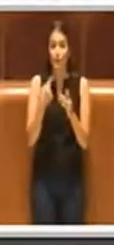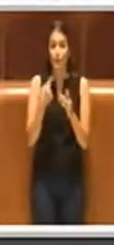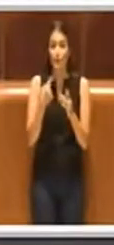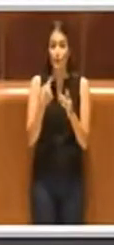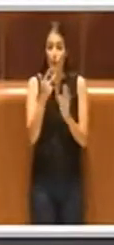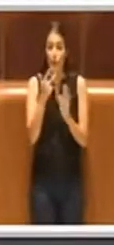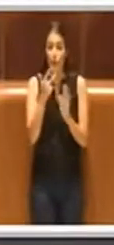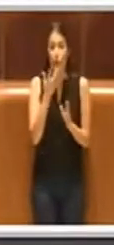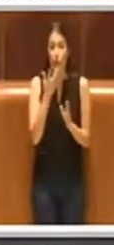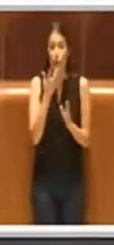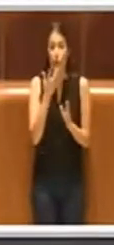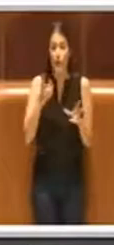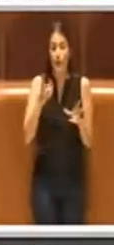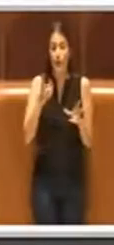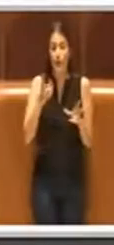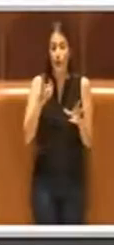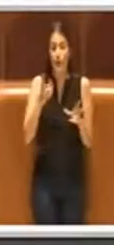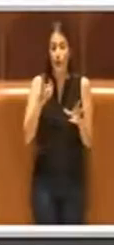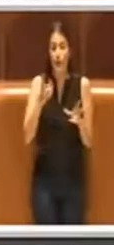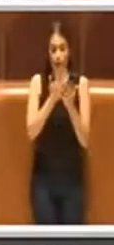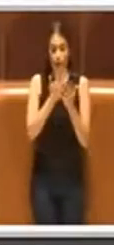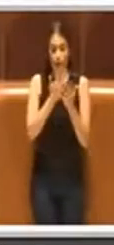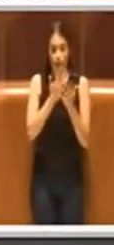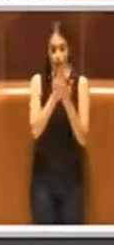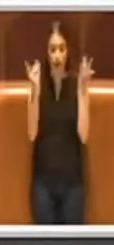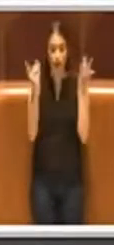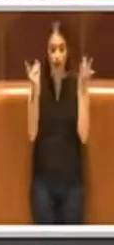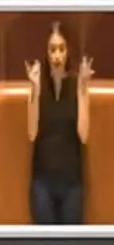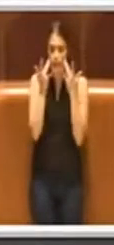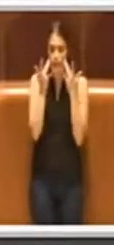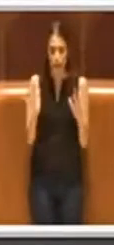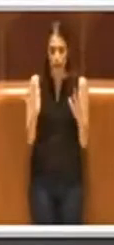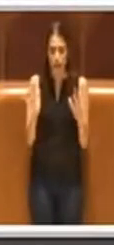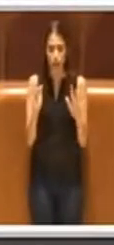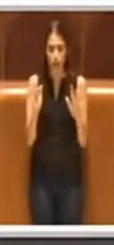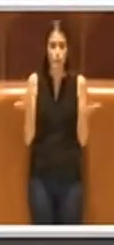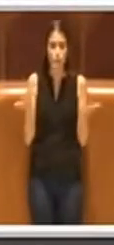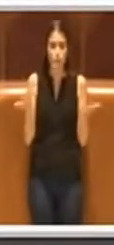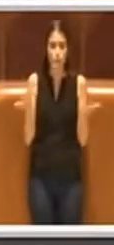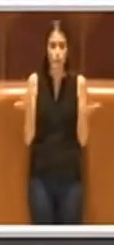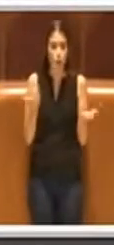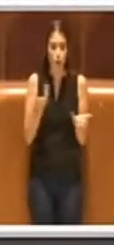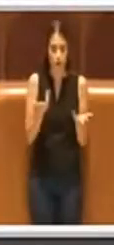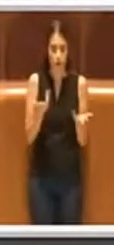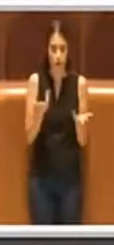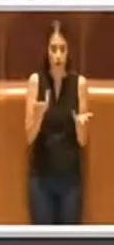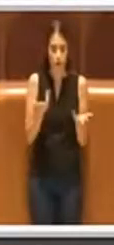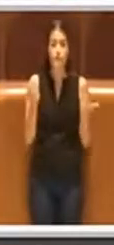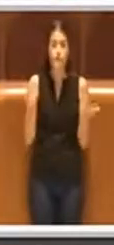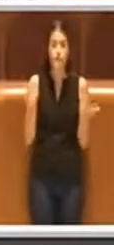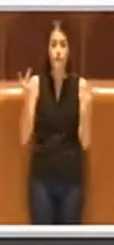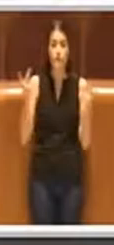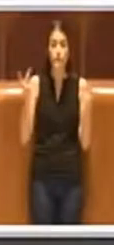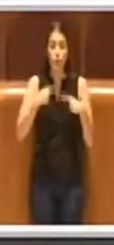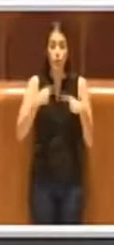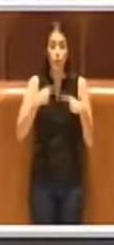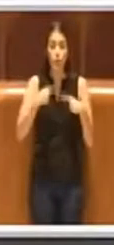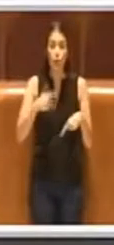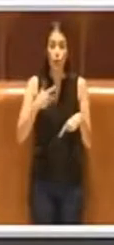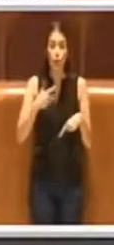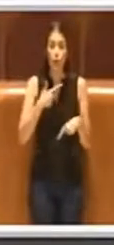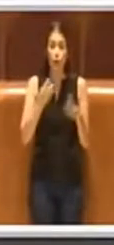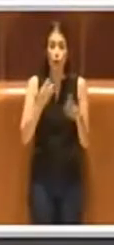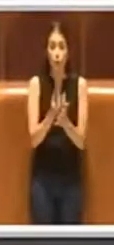ribadire in maniera ancora più chiara e semplice che oltre ad avere i prodotti